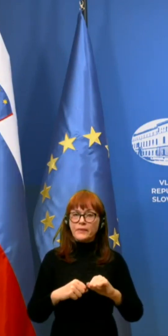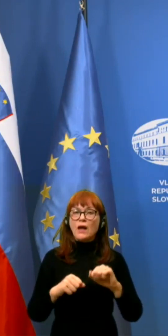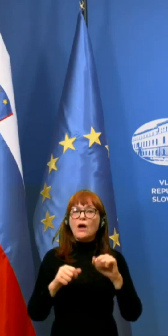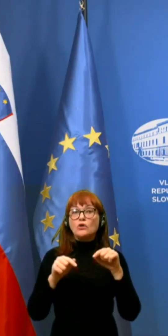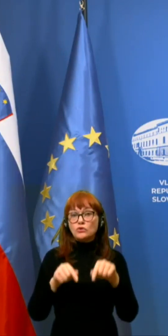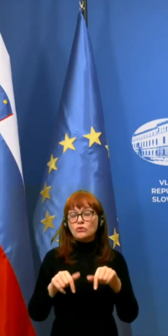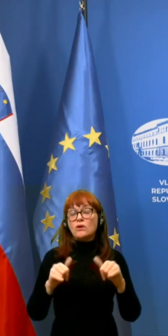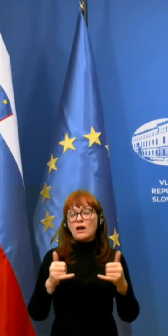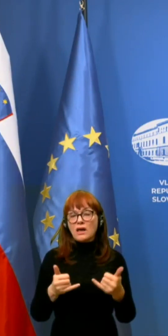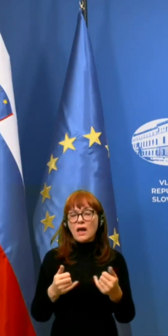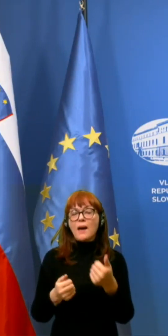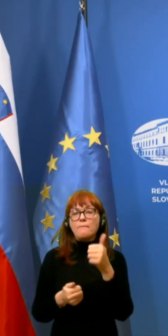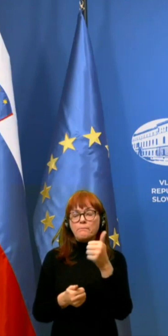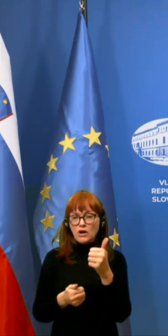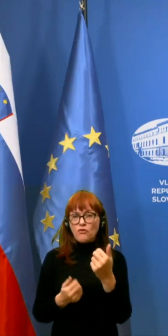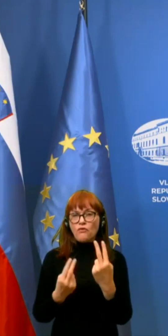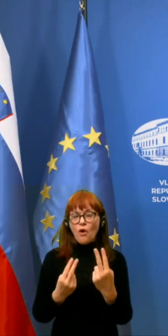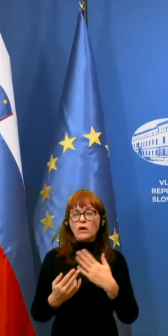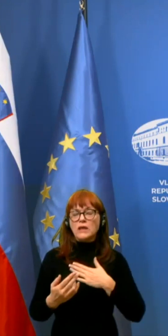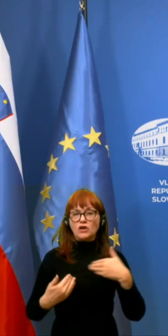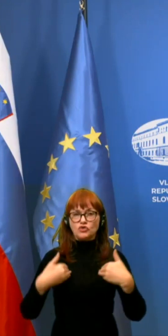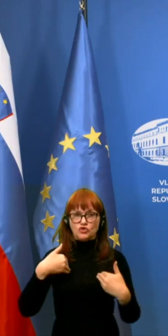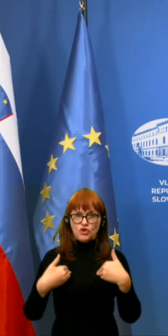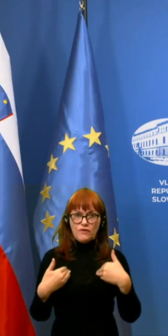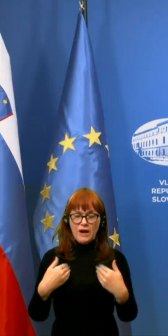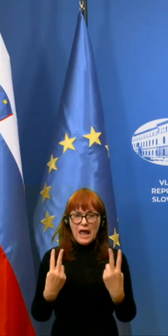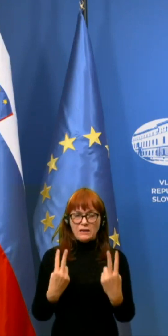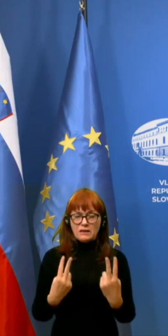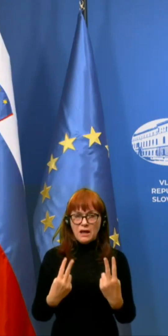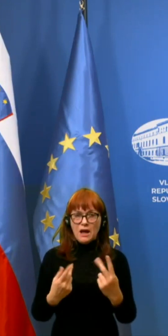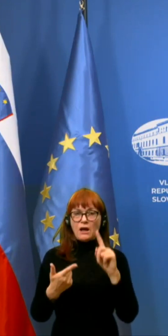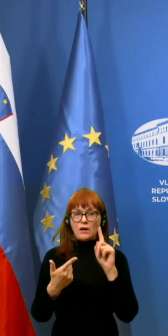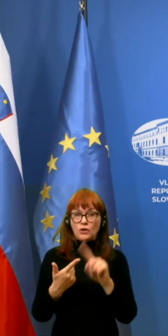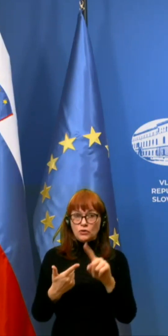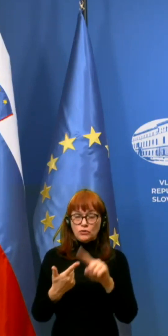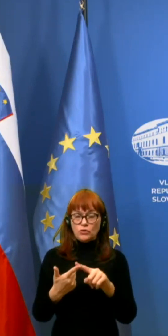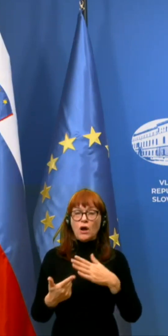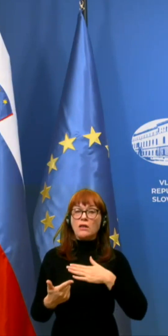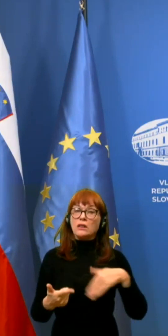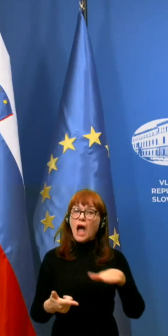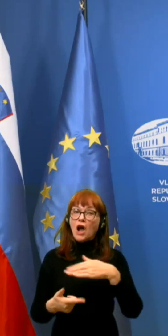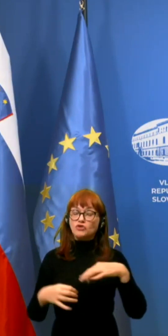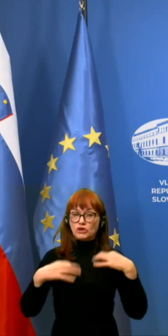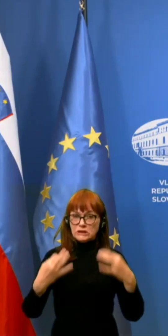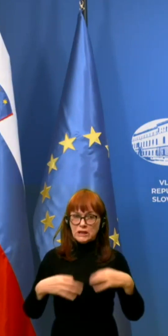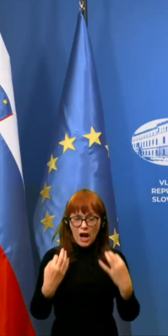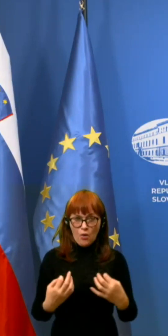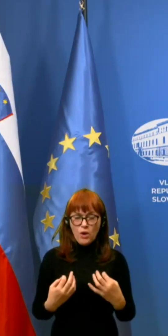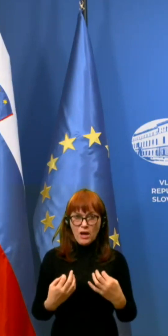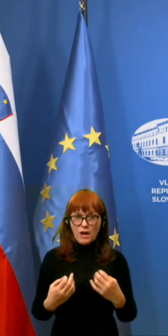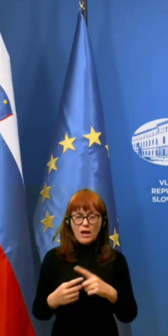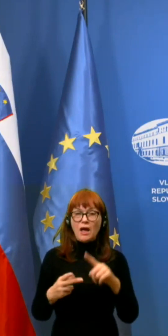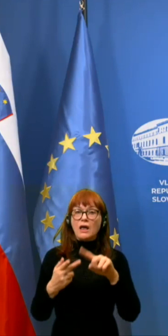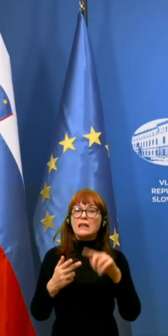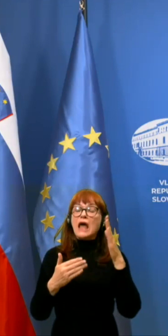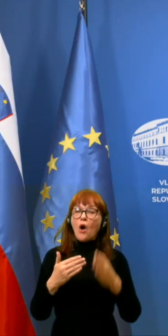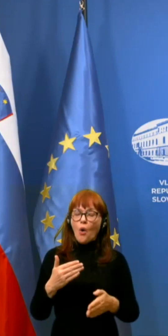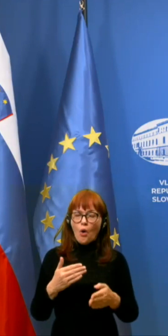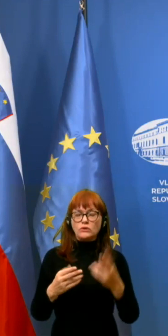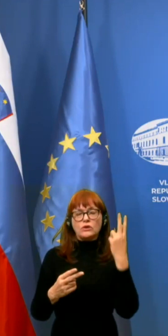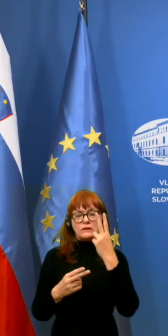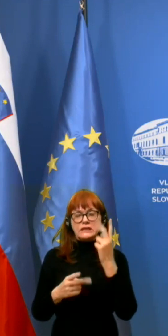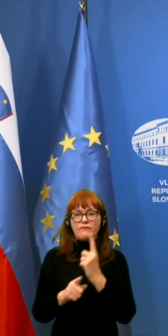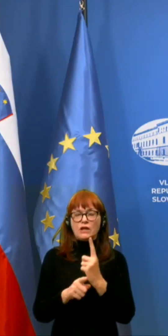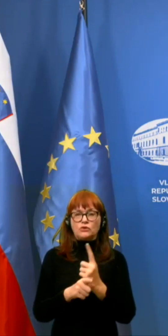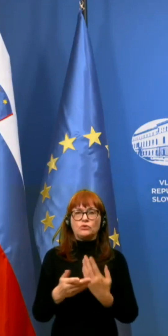gre najprej za naša življenja, potem gre za naše zdravje in na koncu gre seveda